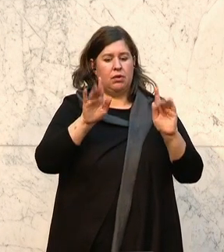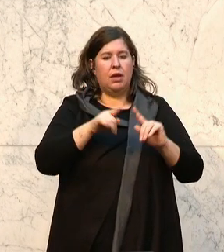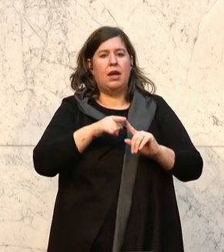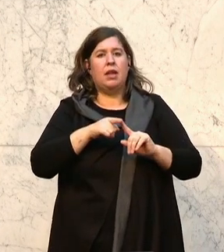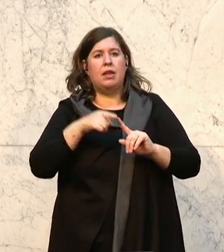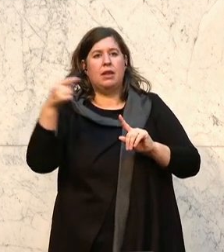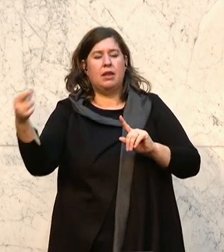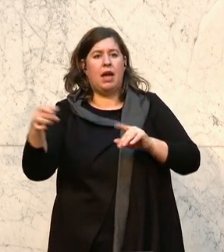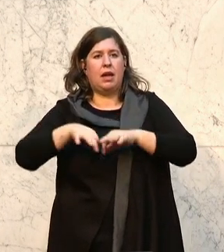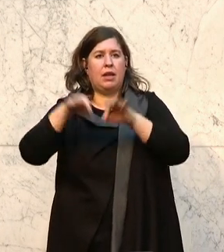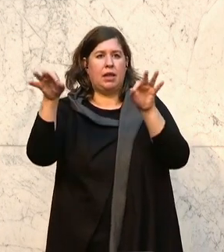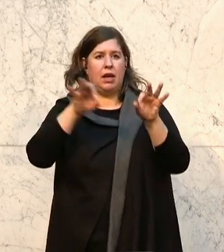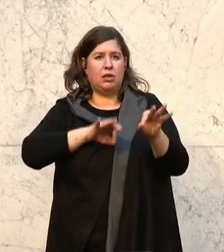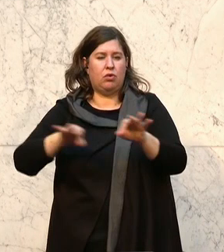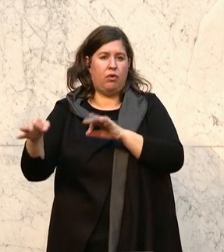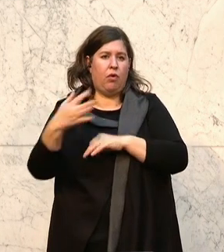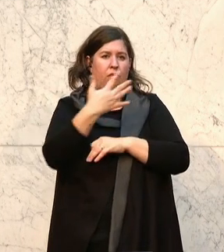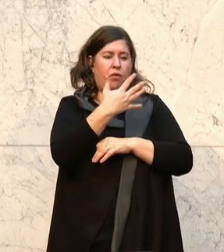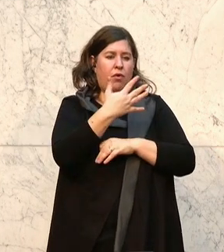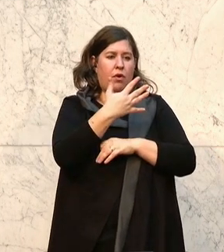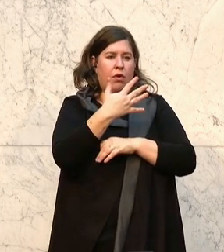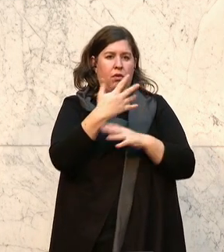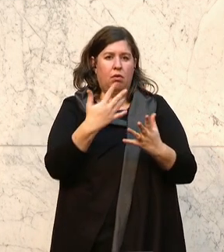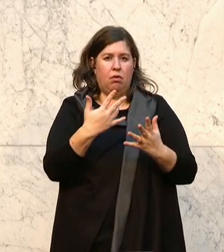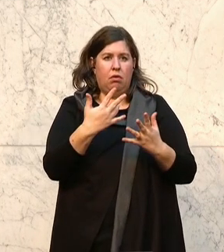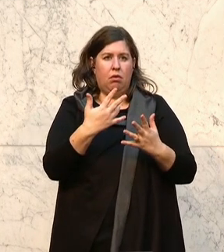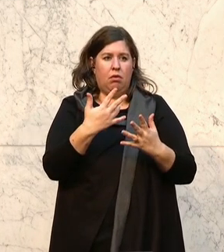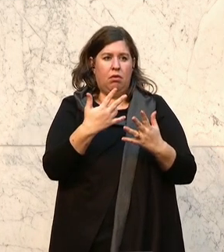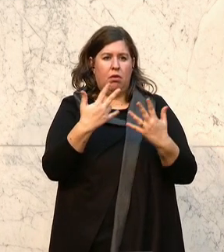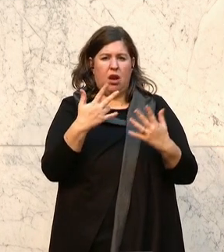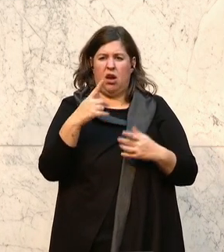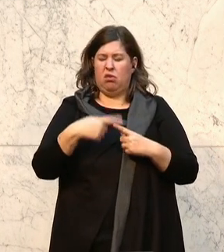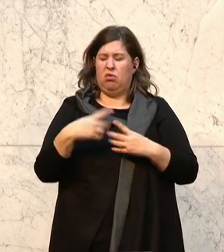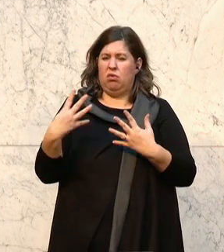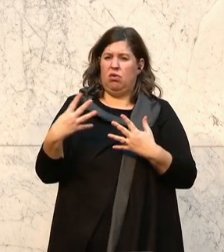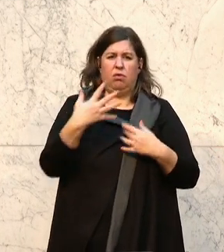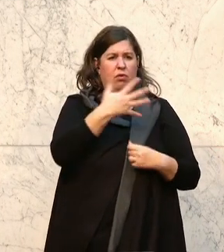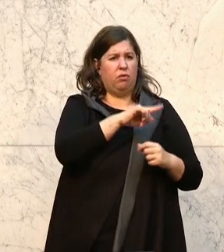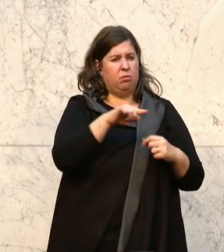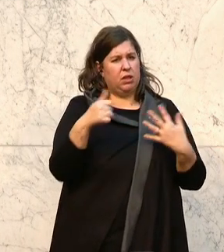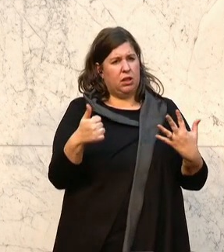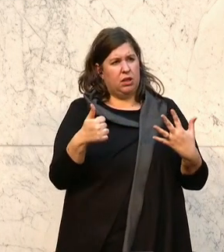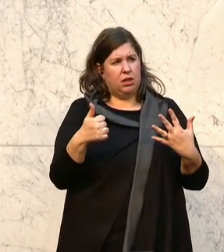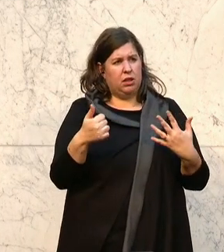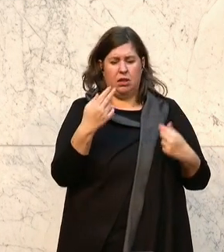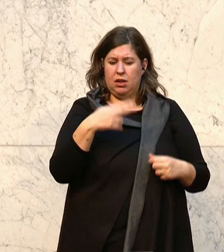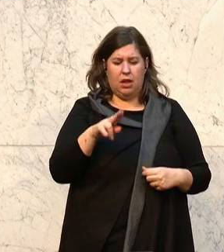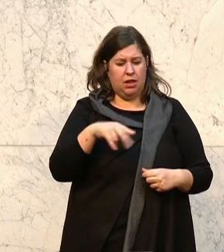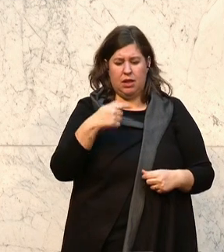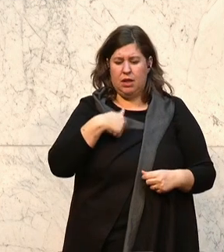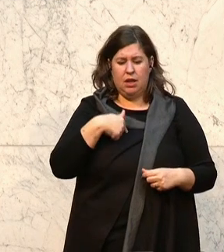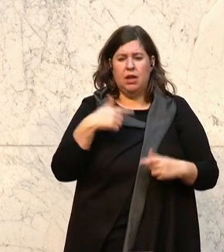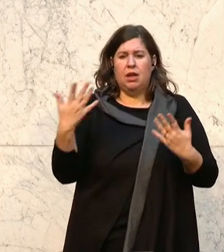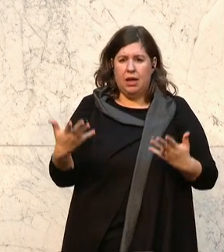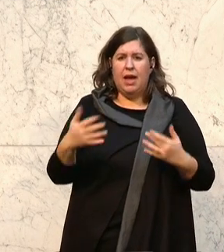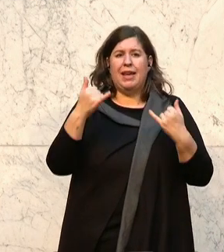Tagesordnungspunkten 5 bis 6... Nein, ich verlege